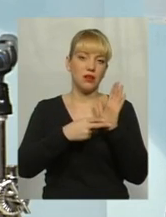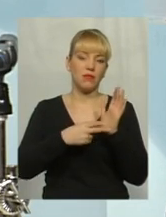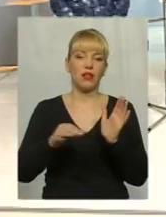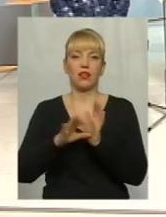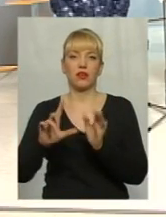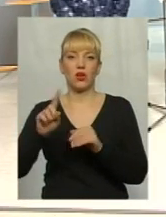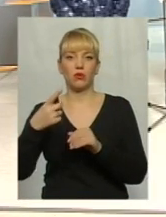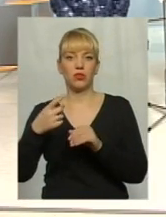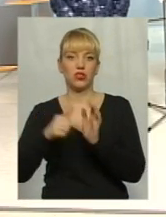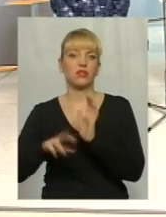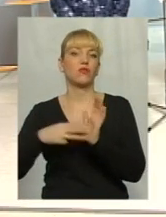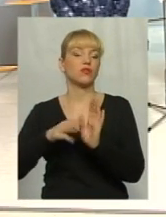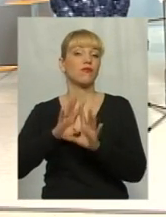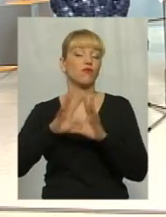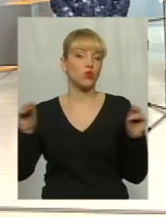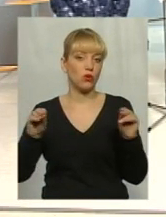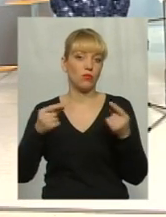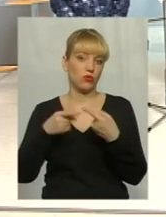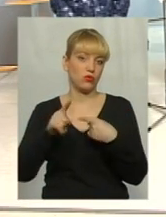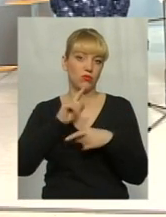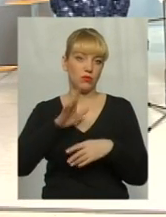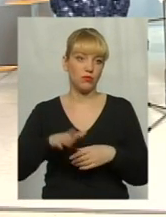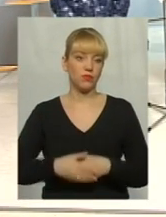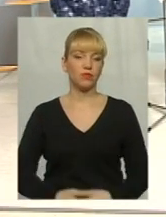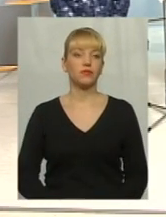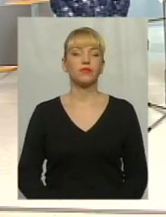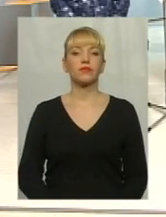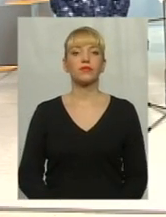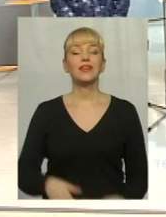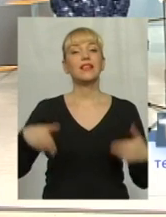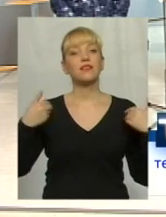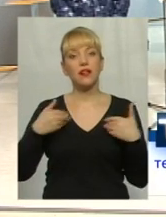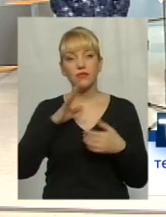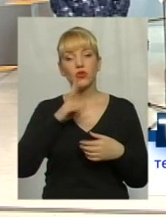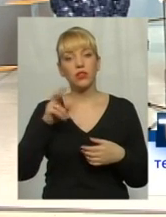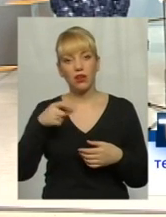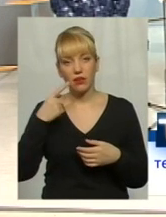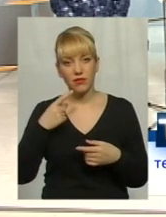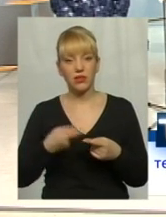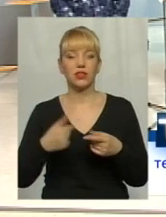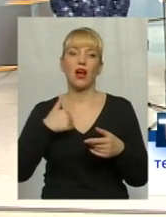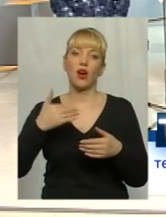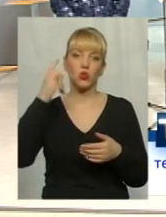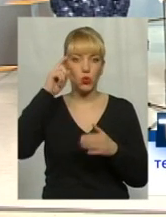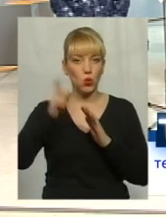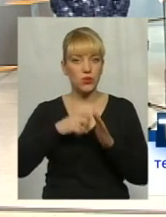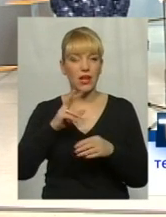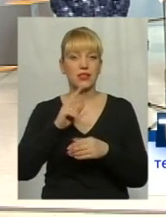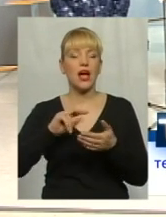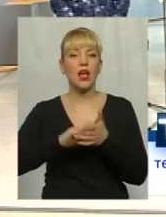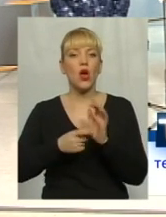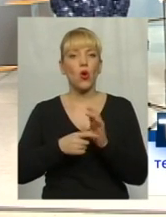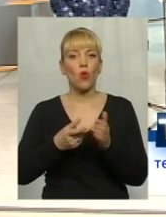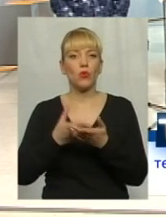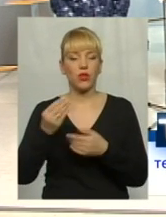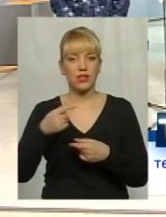працювати. Дякую, у нас ще один звіночок, давайте послухаємо. Здравствуйте. Я хочу узнать досконалку. Сказали, що нам